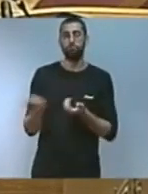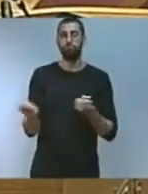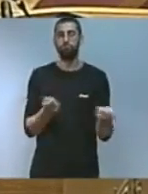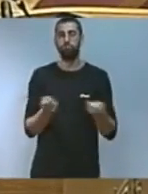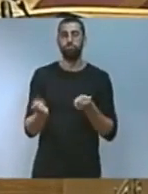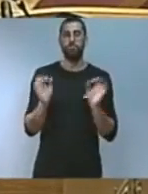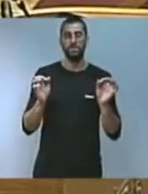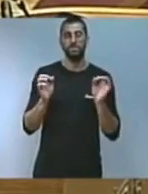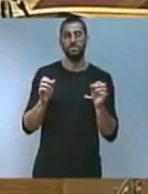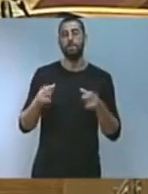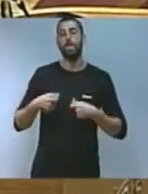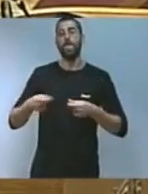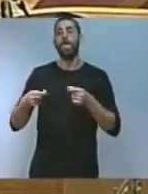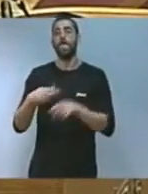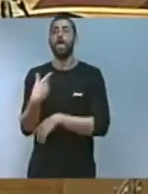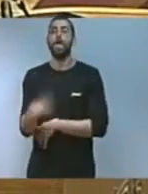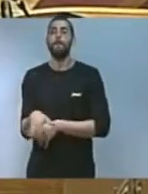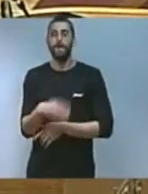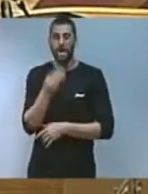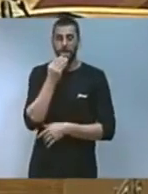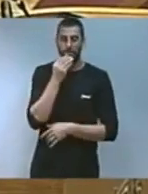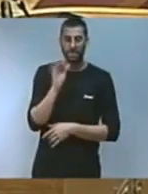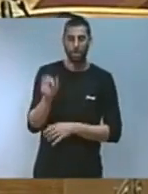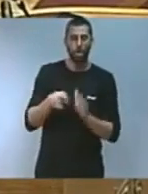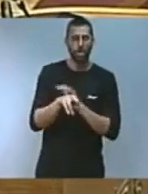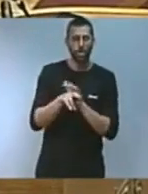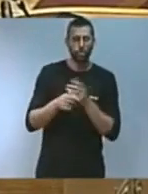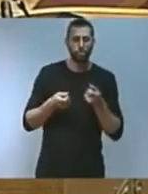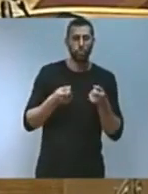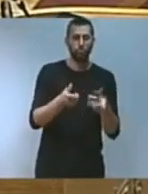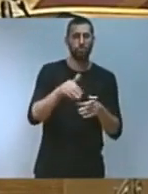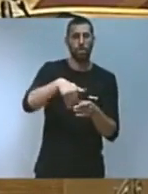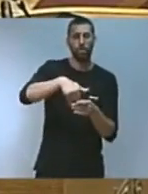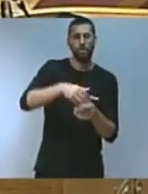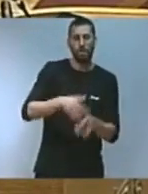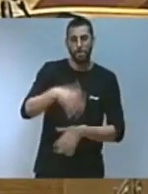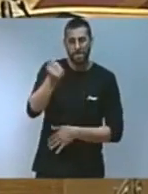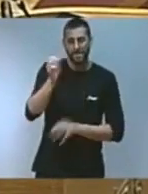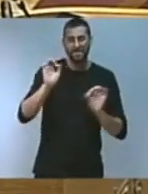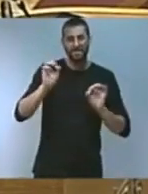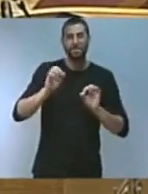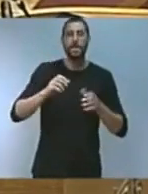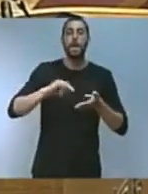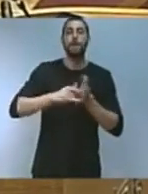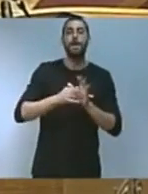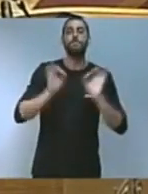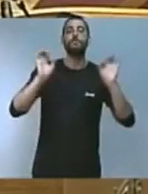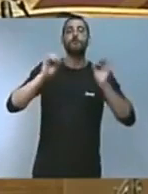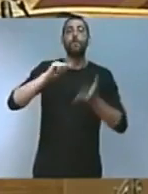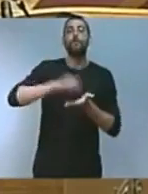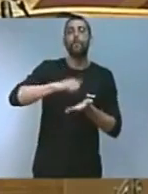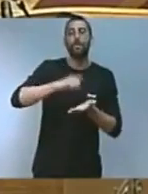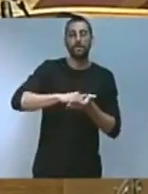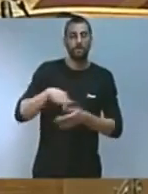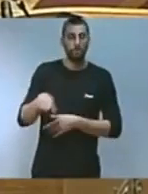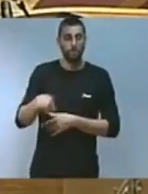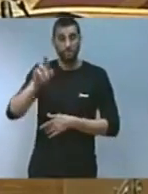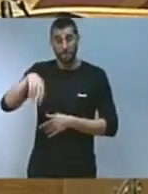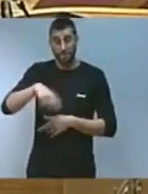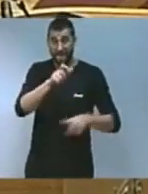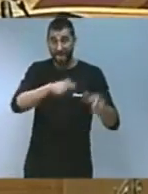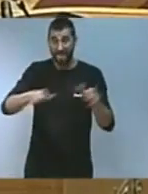dotarem de més recursos i contingut el pla de bon profit de la comunitat valenciana implicarem a la societat civil en l